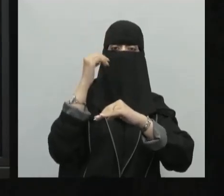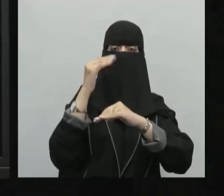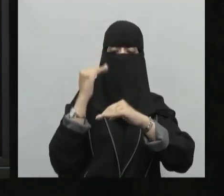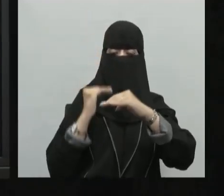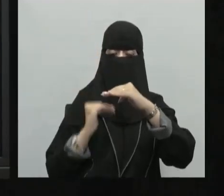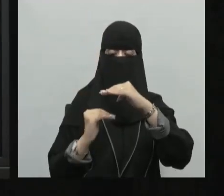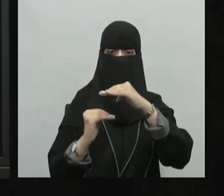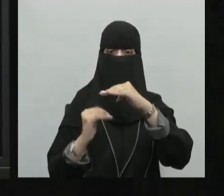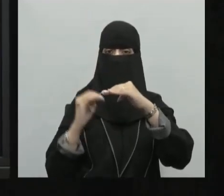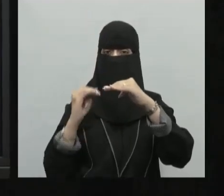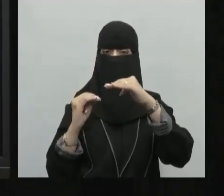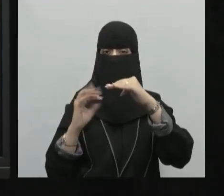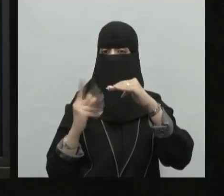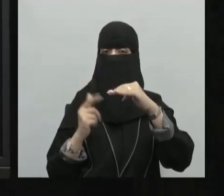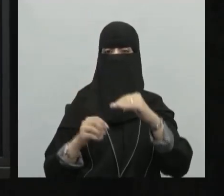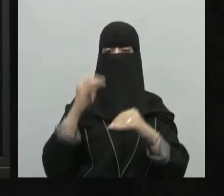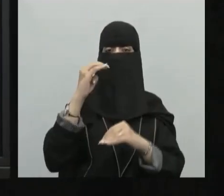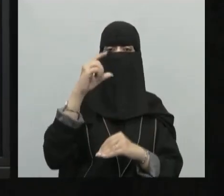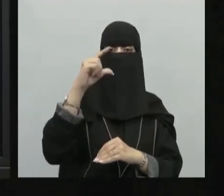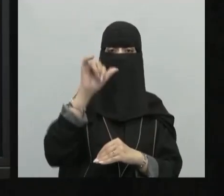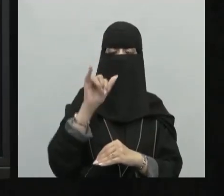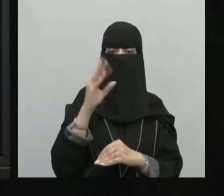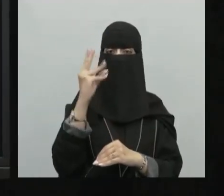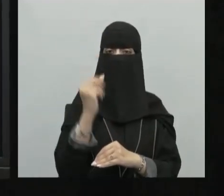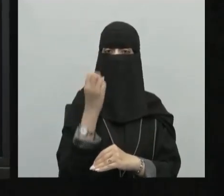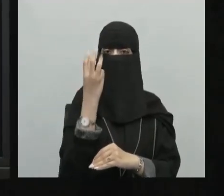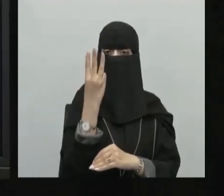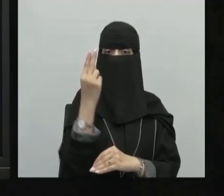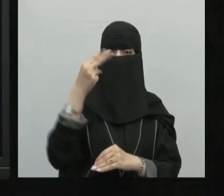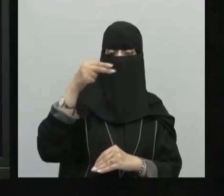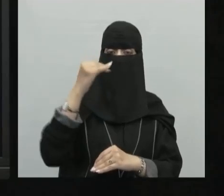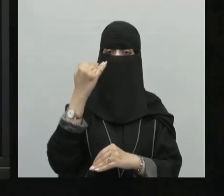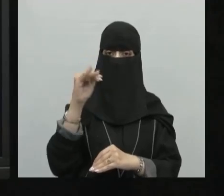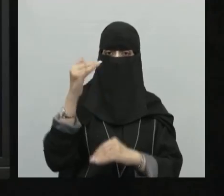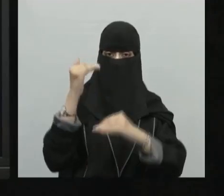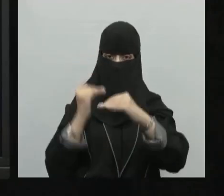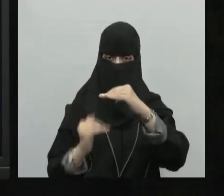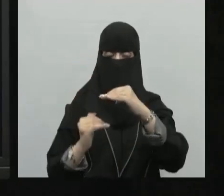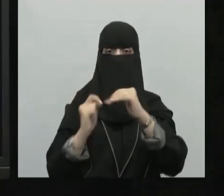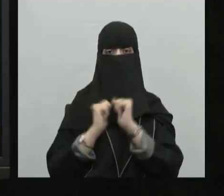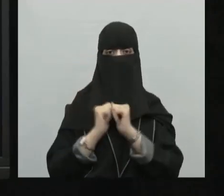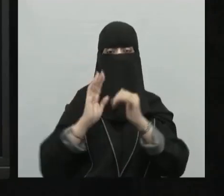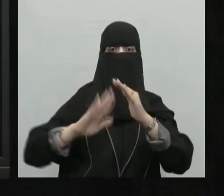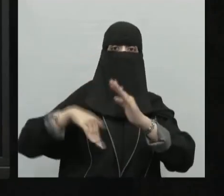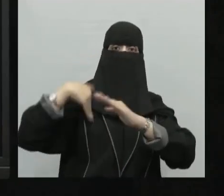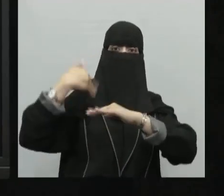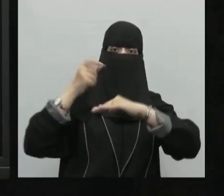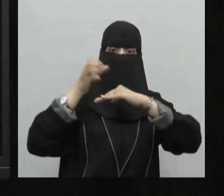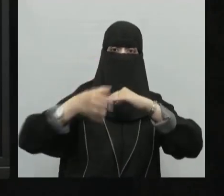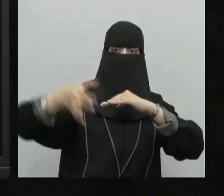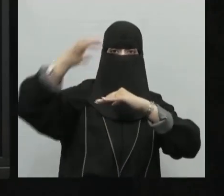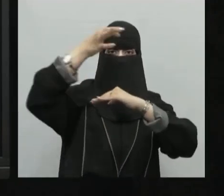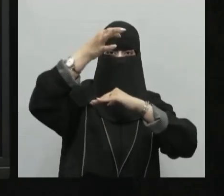في الجنوب ودرجته أيضاً 23.5 ولكن جنوباً بعد ذلك